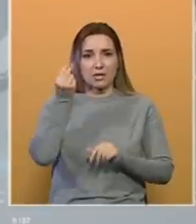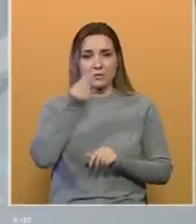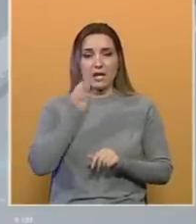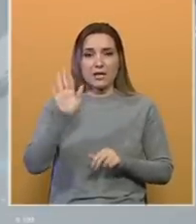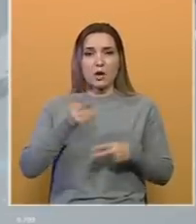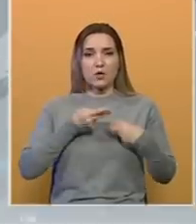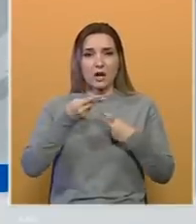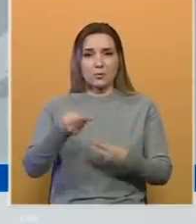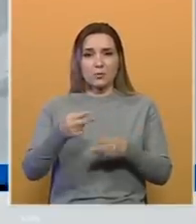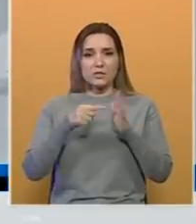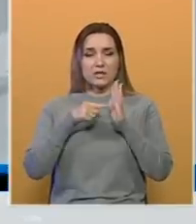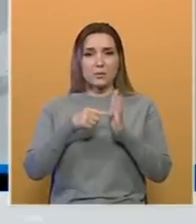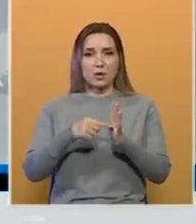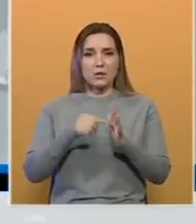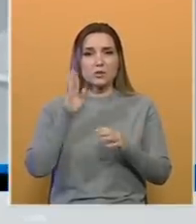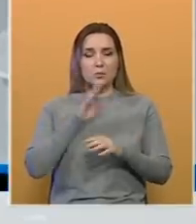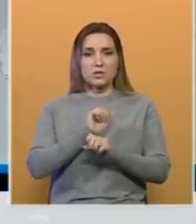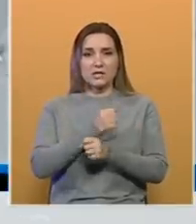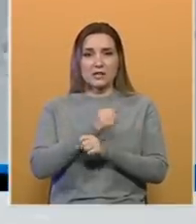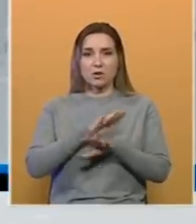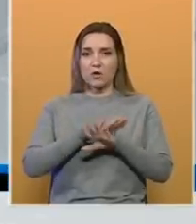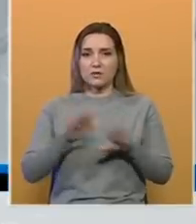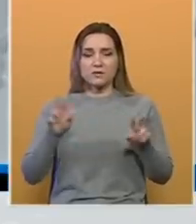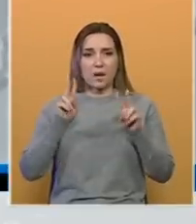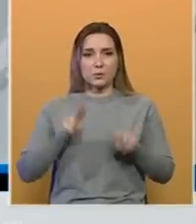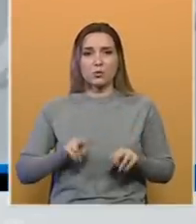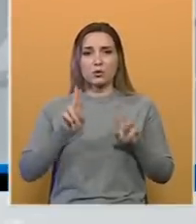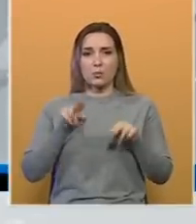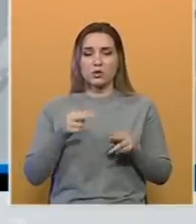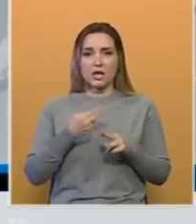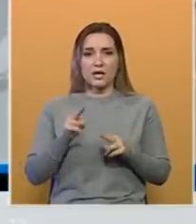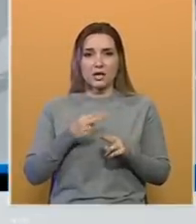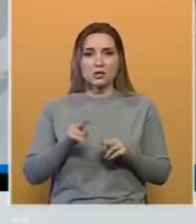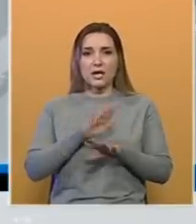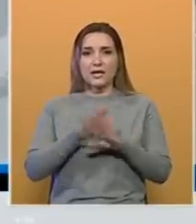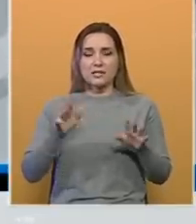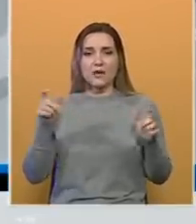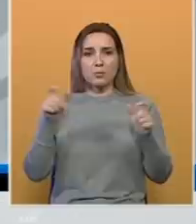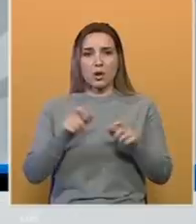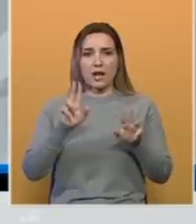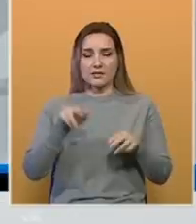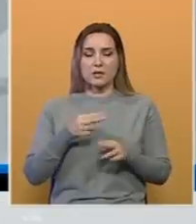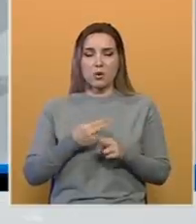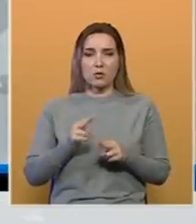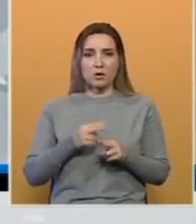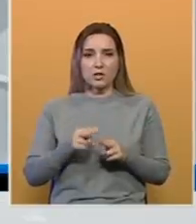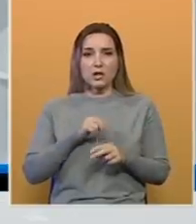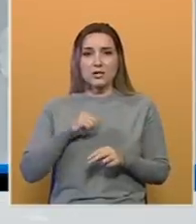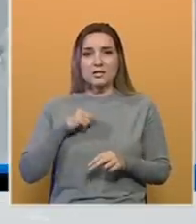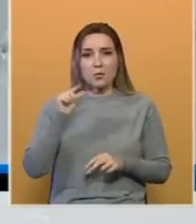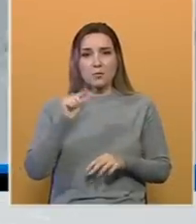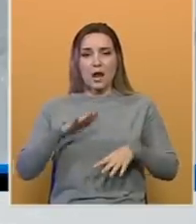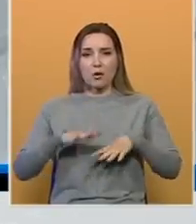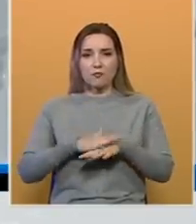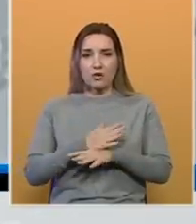posjeta pokazuje zapravo da se u Bosni i Hercegovini sve apsolutno može riješiti i sve blokade se mogu riješiti u samo malo volje